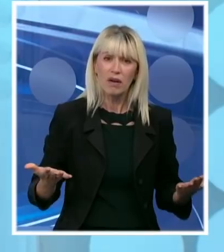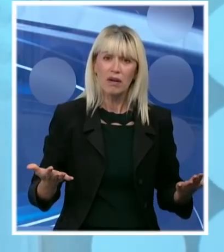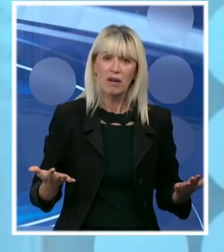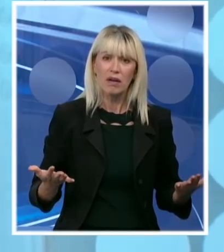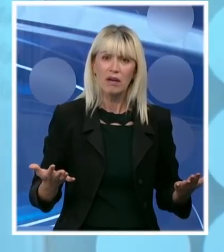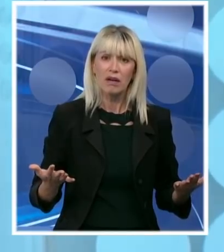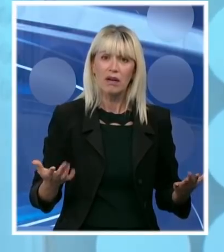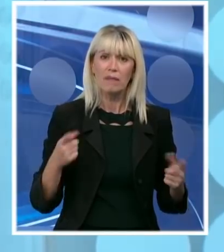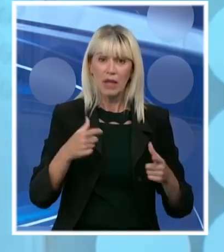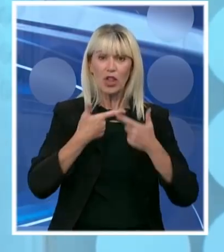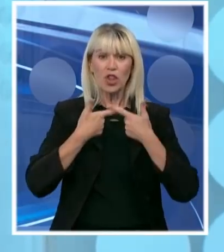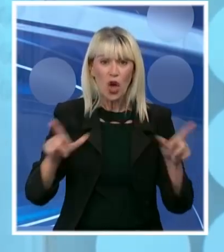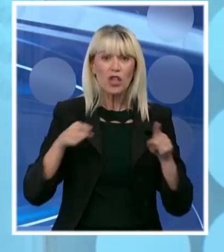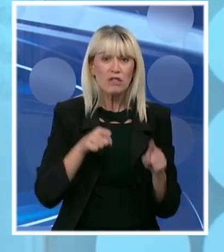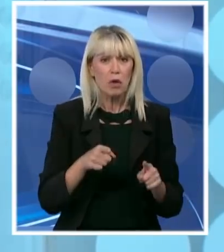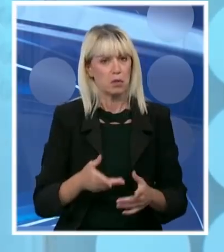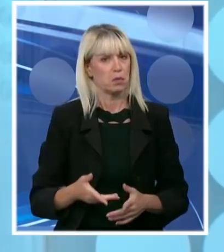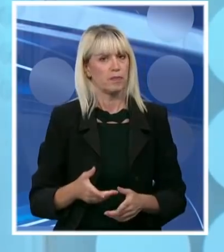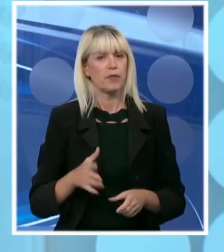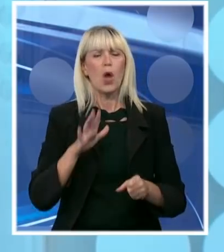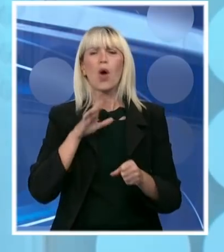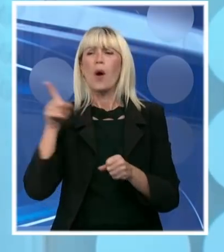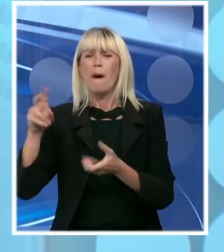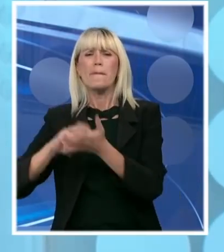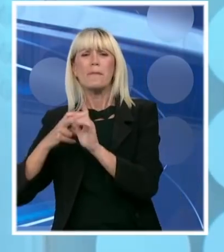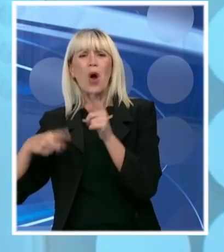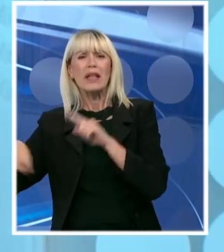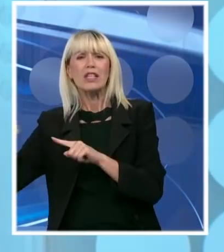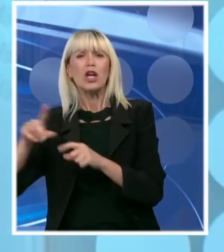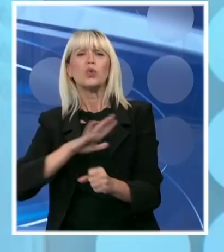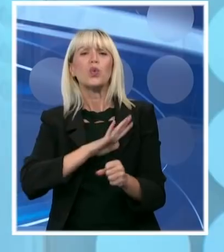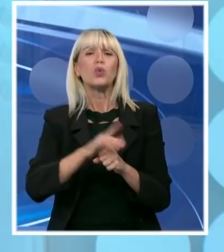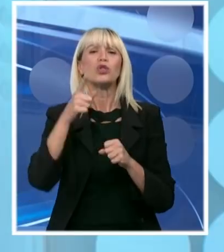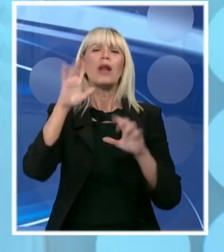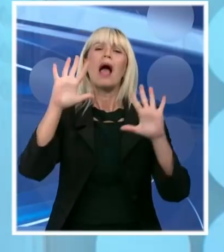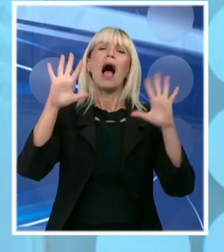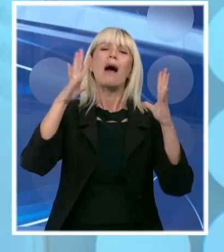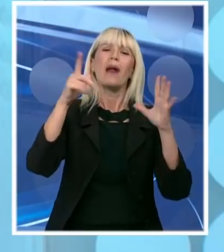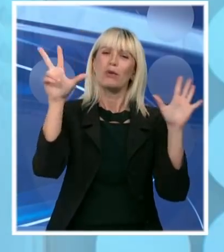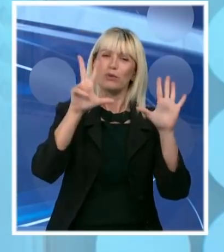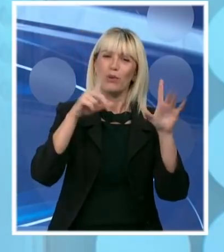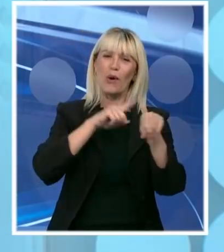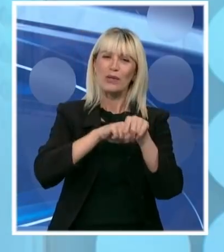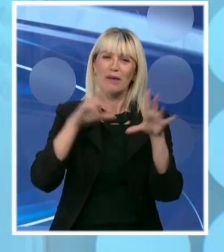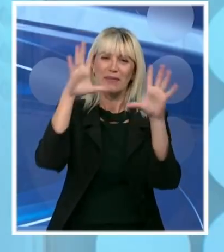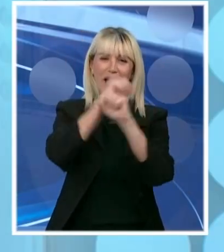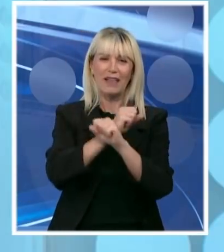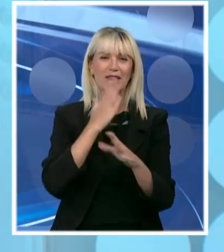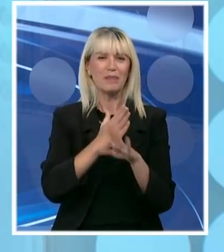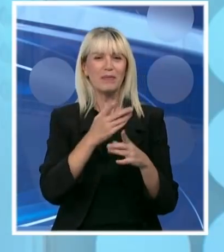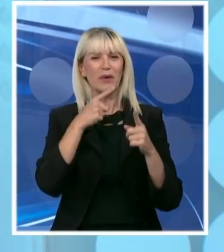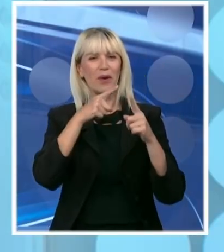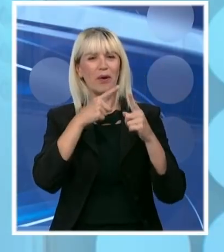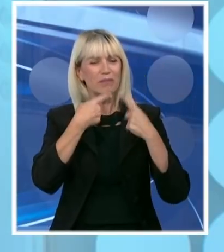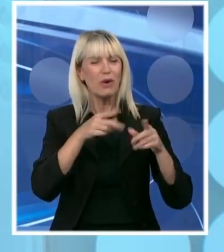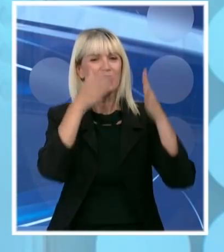I da to dozvolimo. Uništili su nam političari i aplauz za lekare. Počeli su da govore protiv lekara. Jer posao